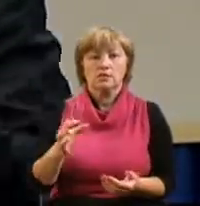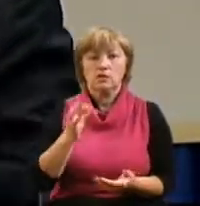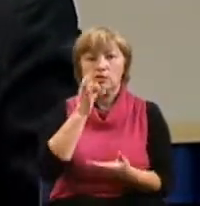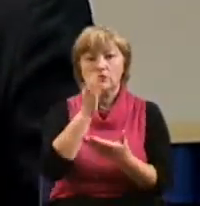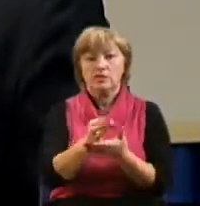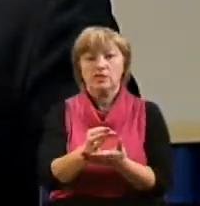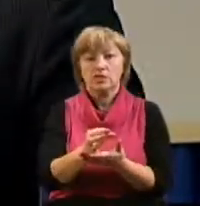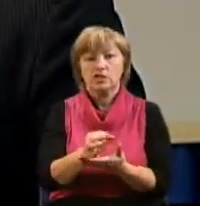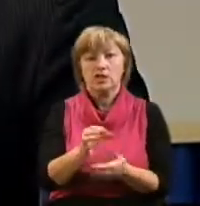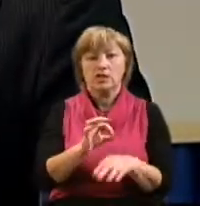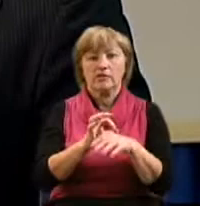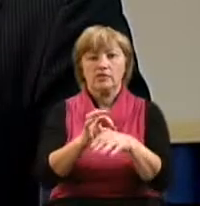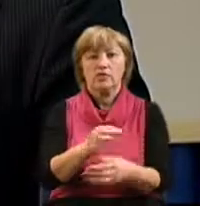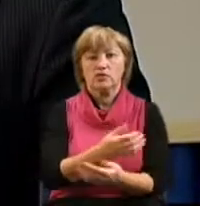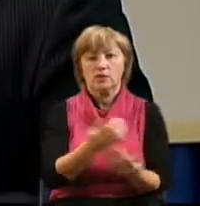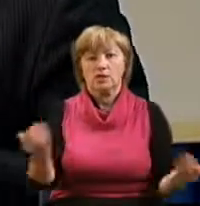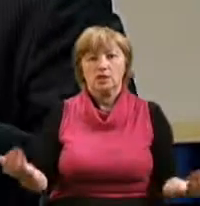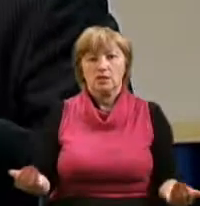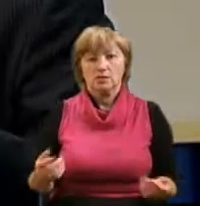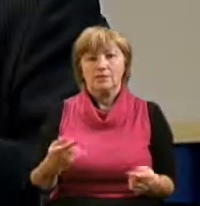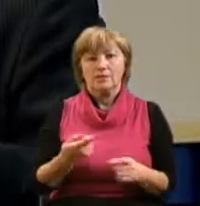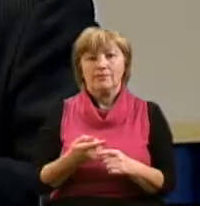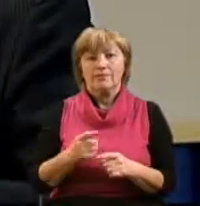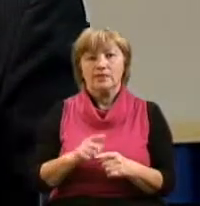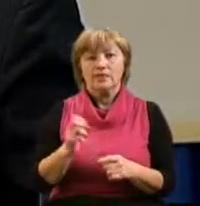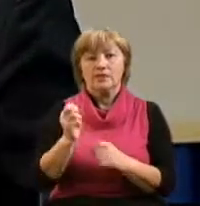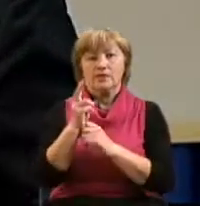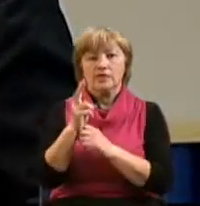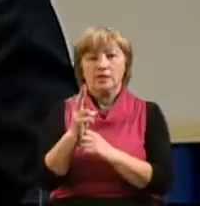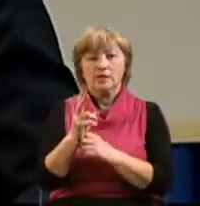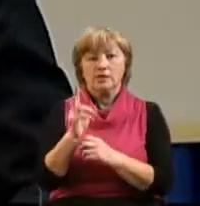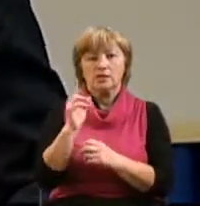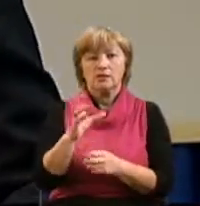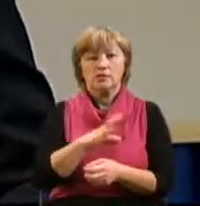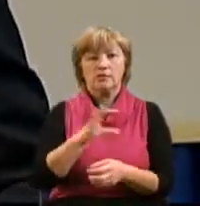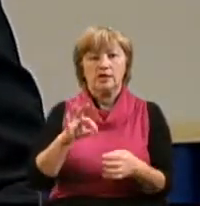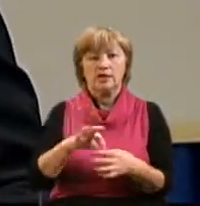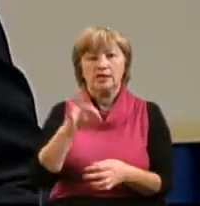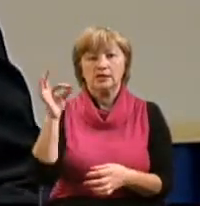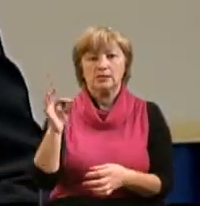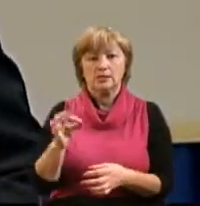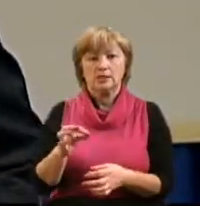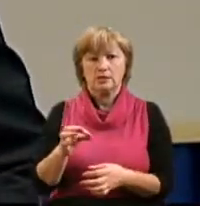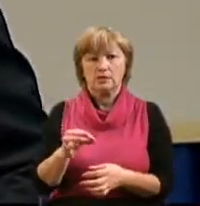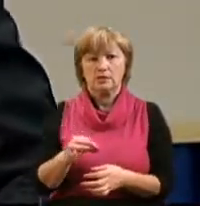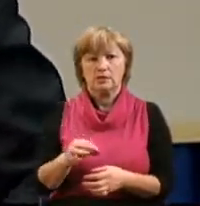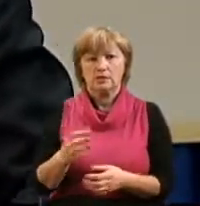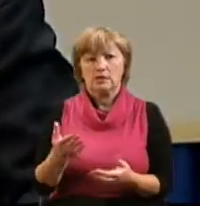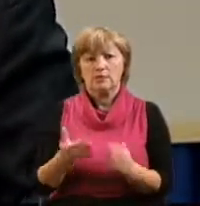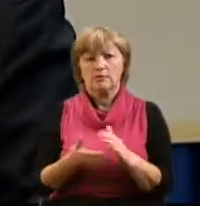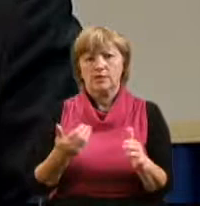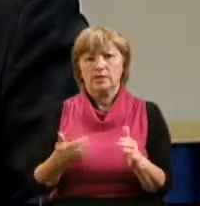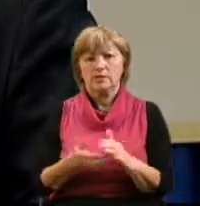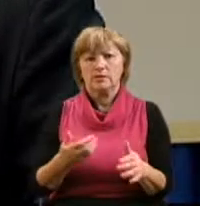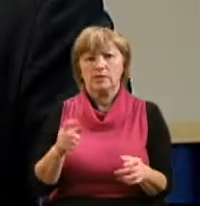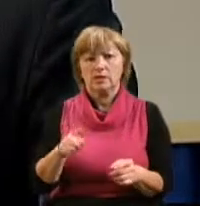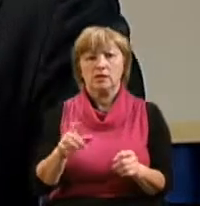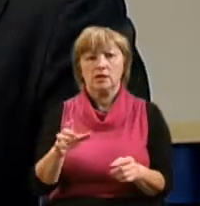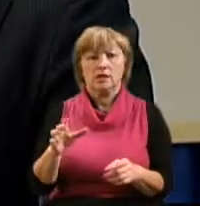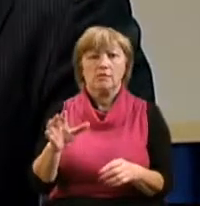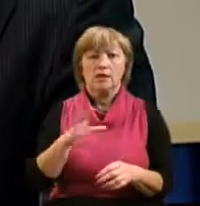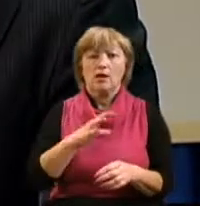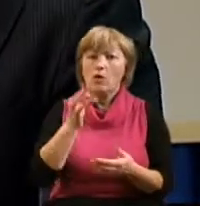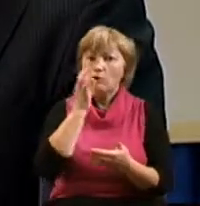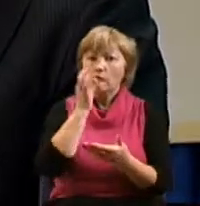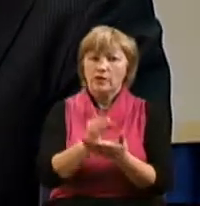отвечает и ведет нас. Итак, эти 12, которые были избраны и призваны на них, лежала